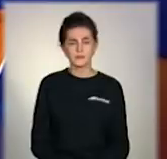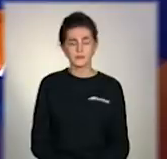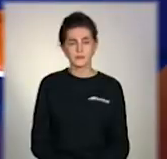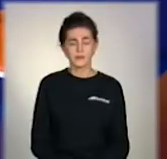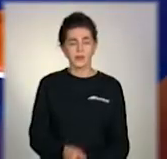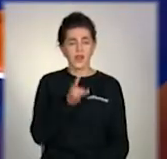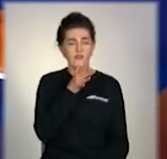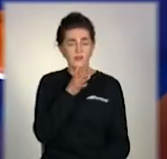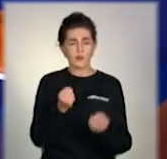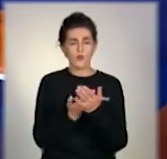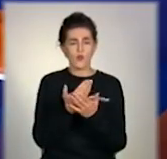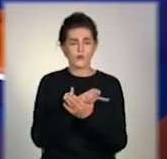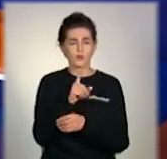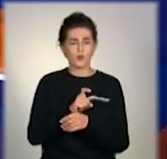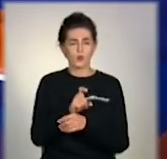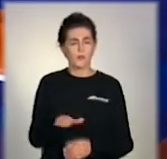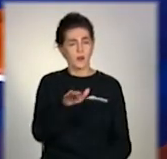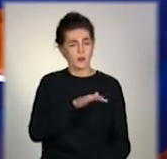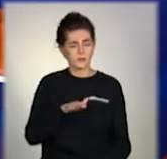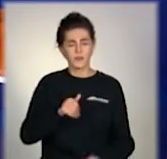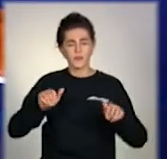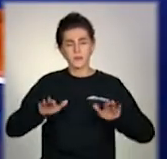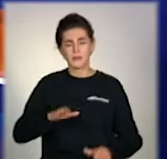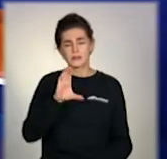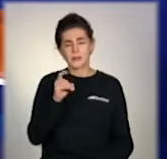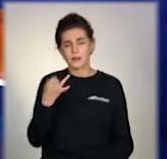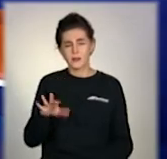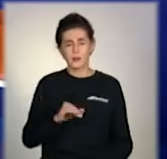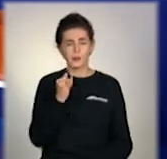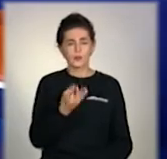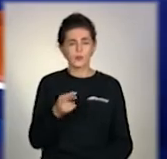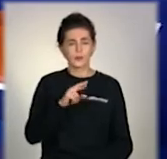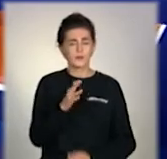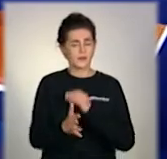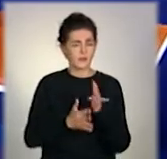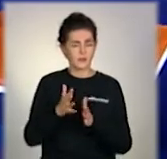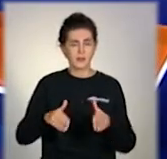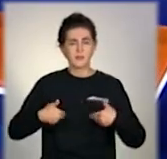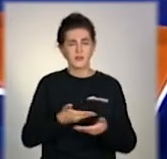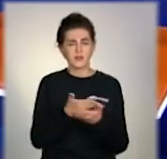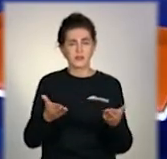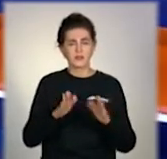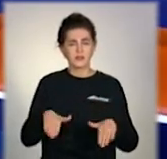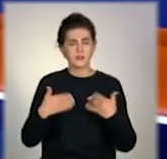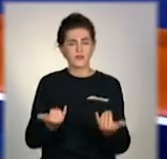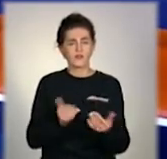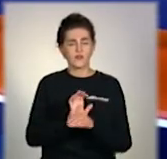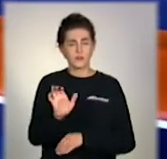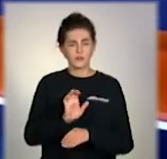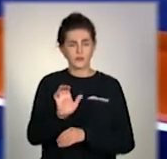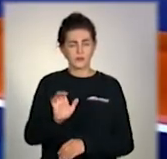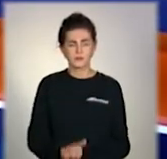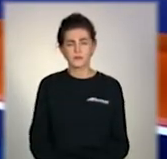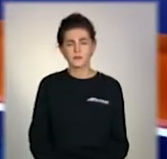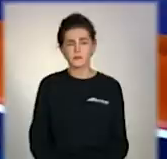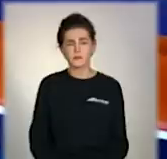Время новостей Донбаса у студії Сергії Грунови з мовою жестів Уляна Шумило. Вітаємо вас. Дивіться сьогодні у випуску.